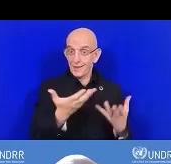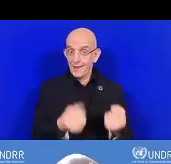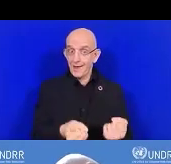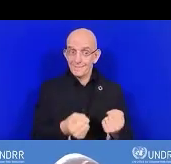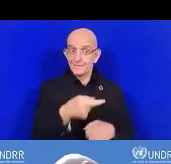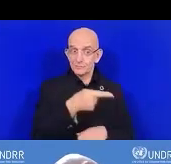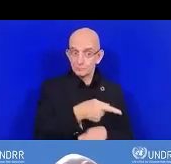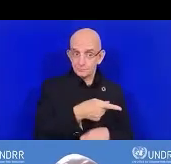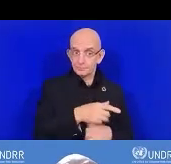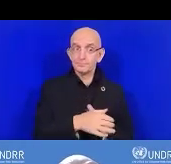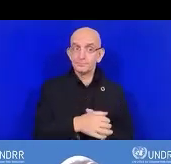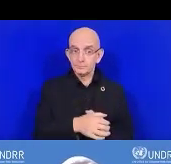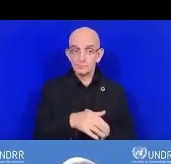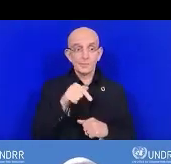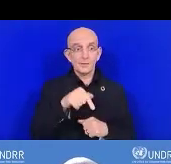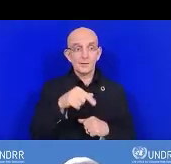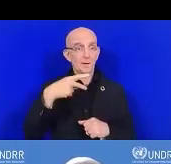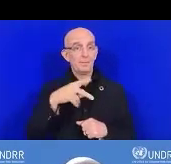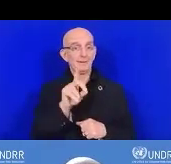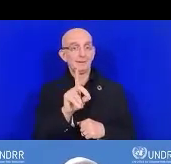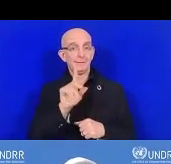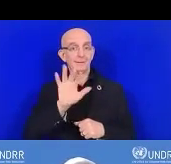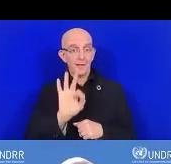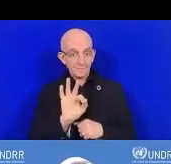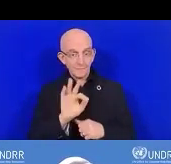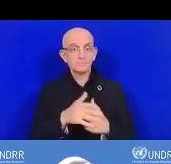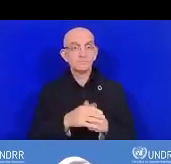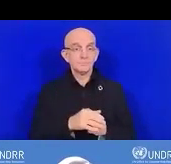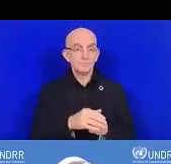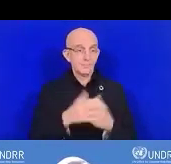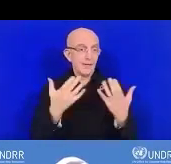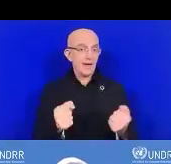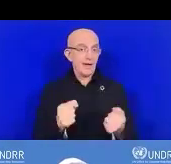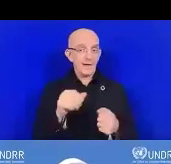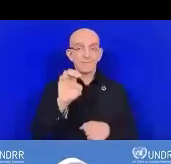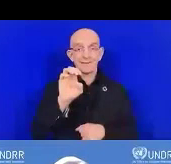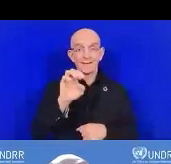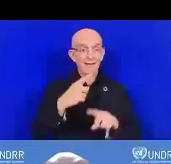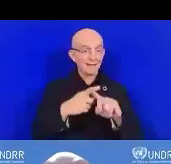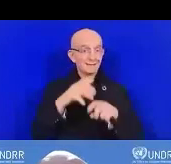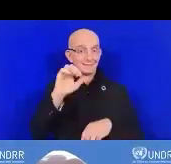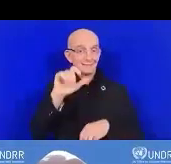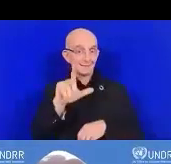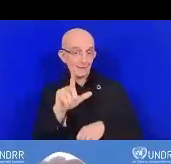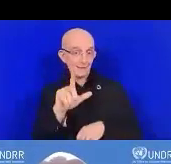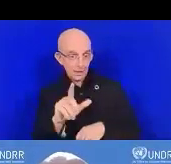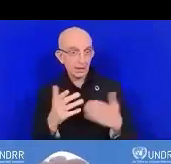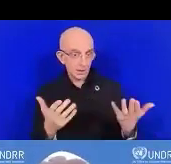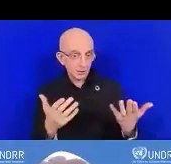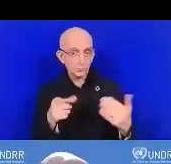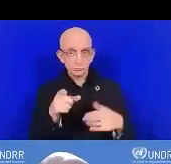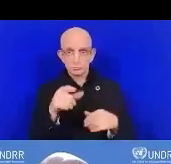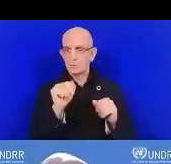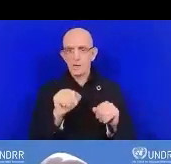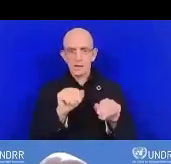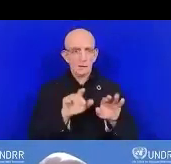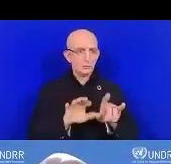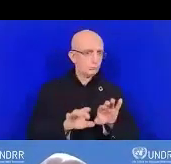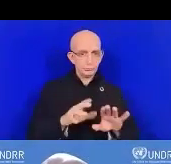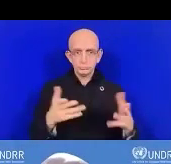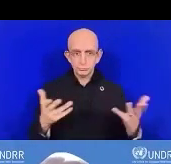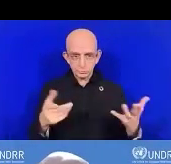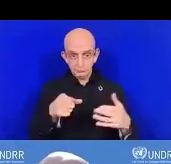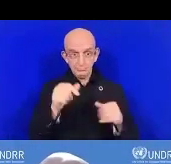ce document. Vous pouvez avoir accès et commencer à l'utiliser immédiatement.